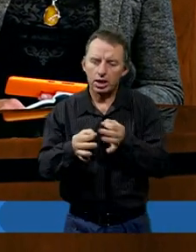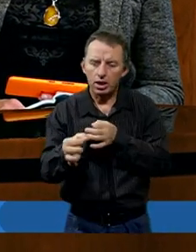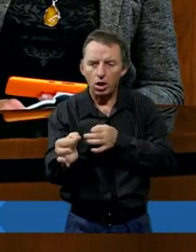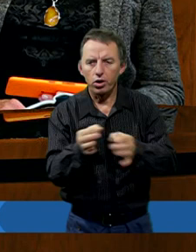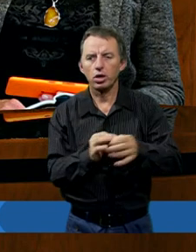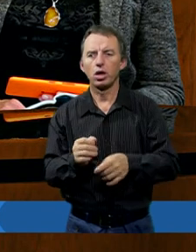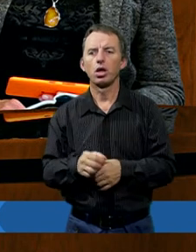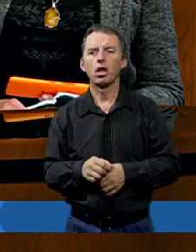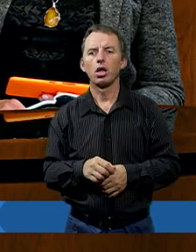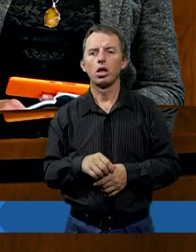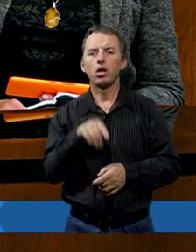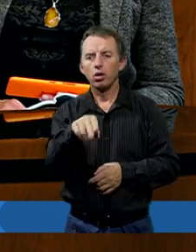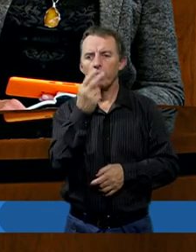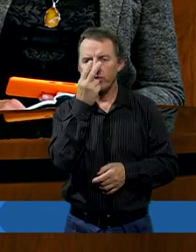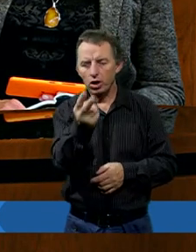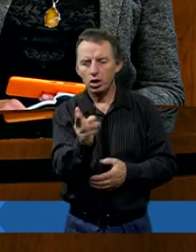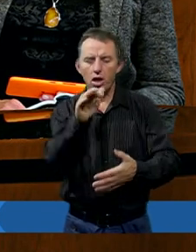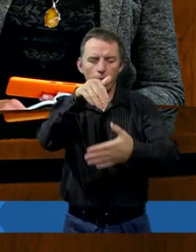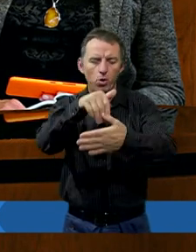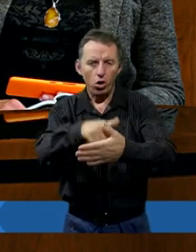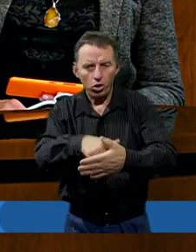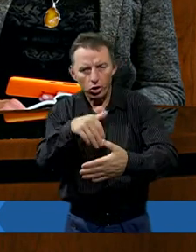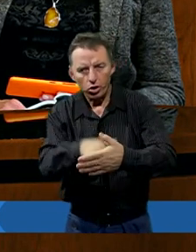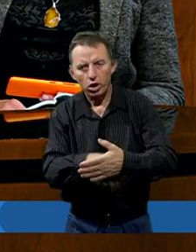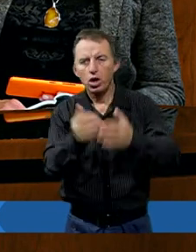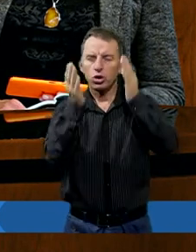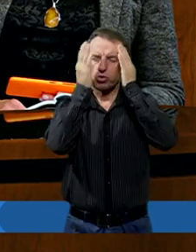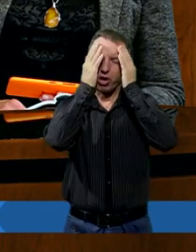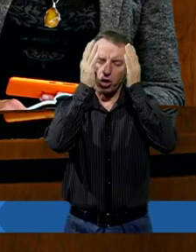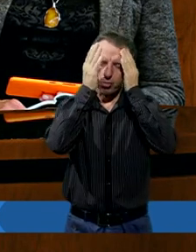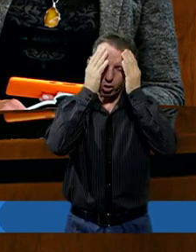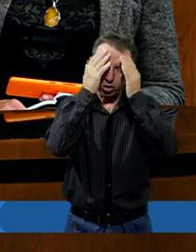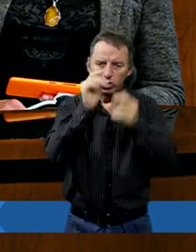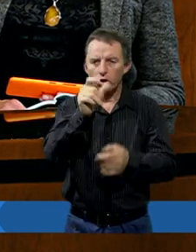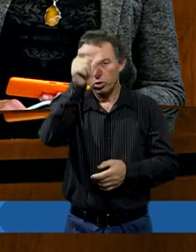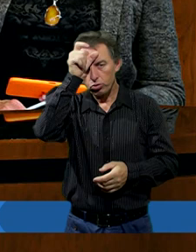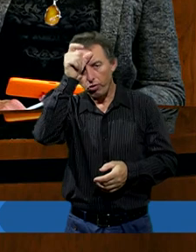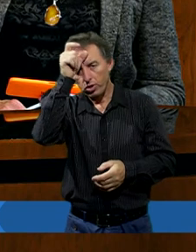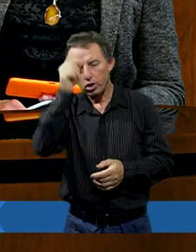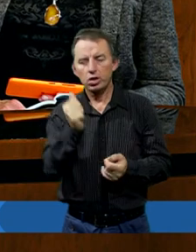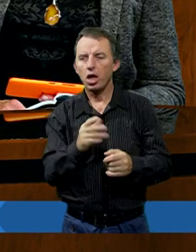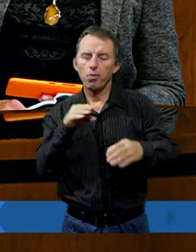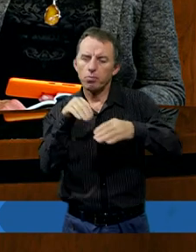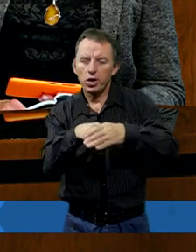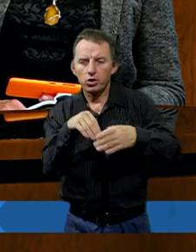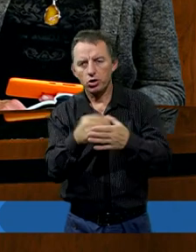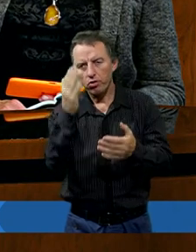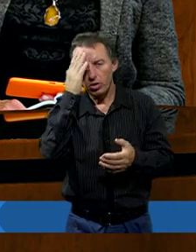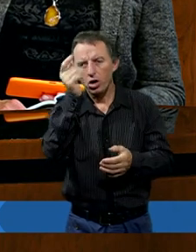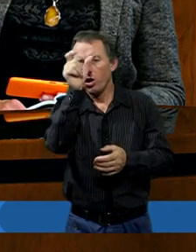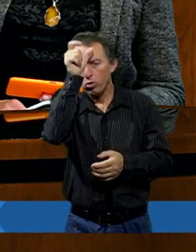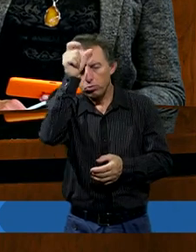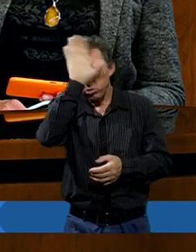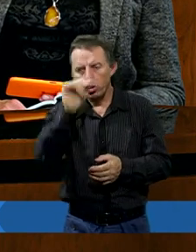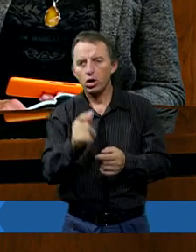z punktu widzenia dzisiejszej moralności i świadomości człowieka nie mieszczących się w głowie. Kiedy Bóg